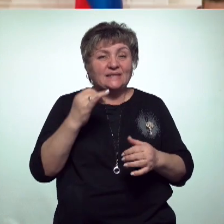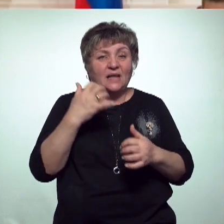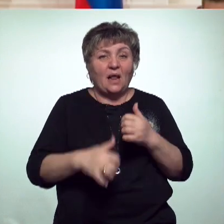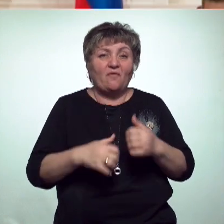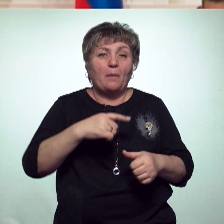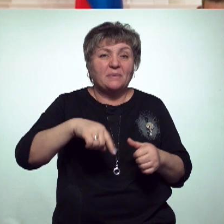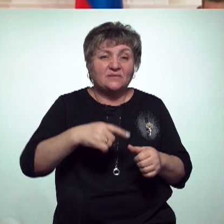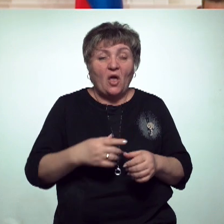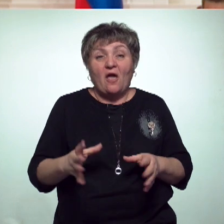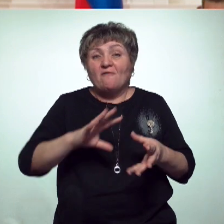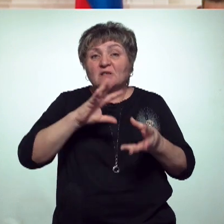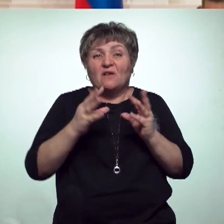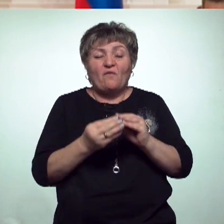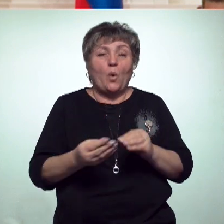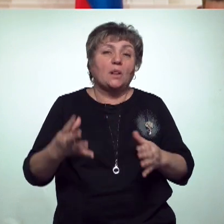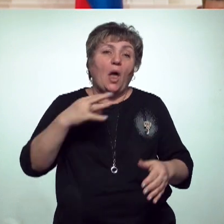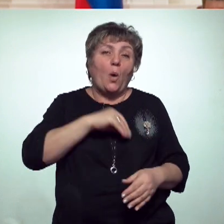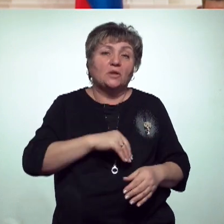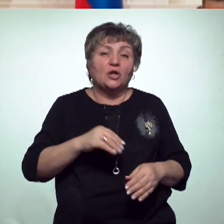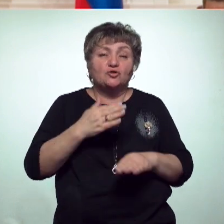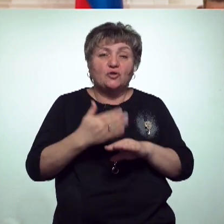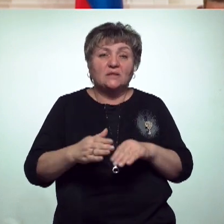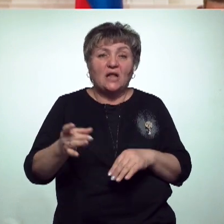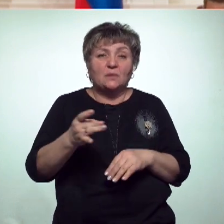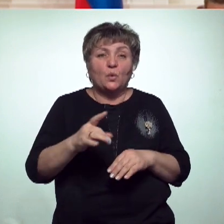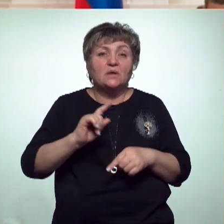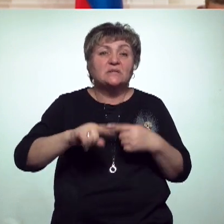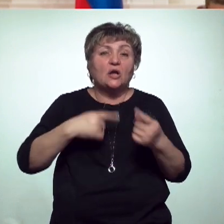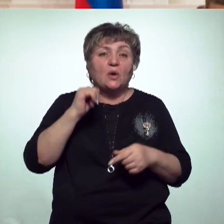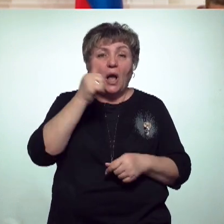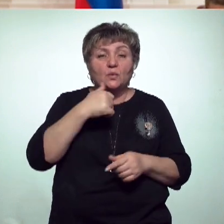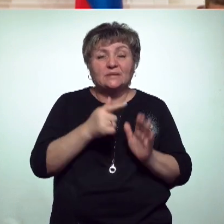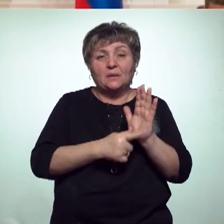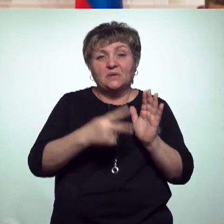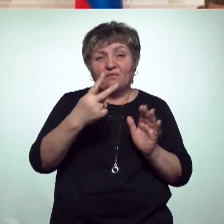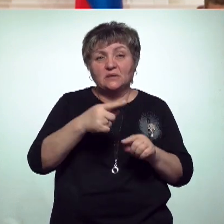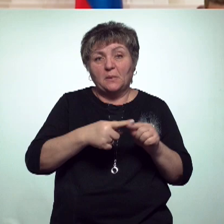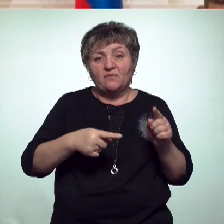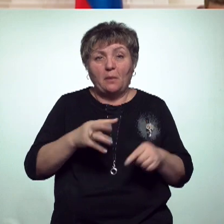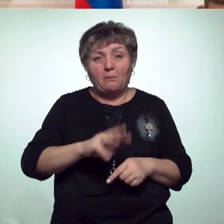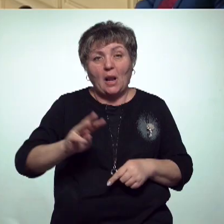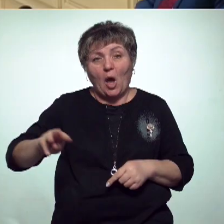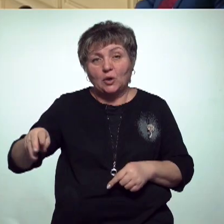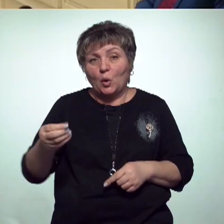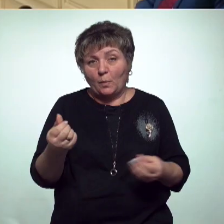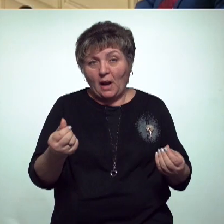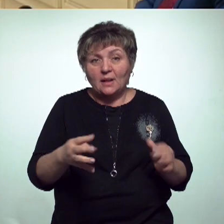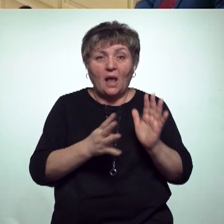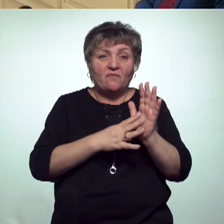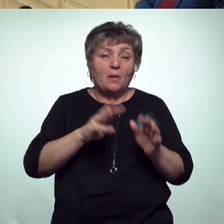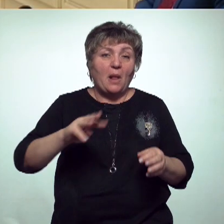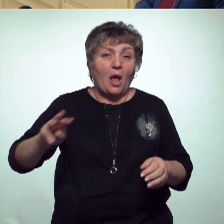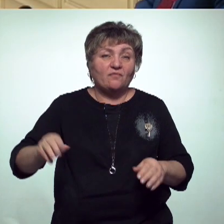бизнеса. Всего доходная часть бюджета республики в итоге в следующем году составит 72,5 миллиарда рублей. Это на 9